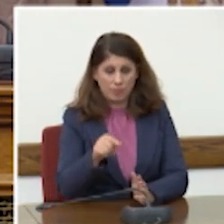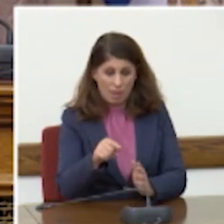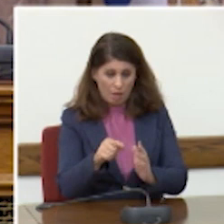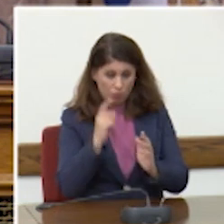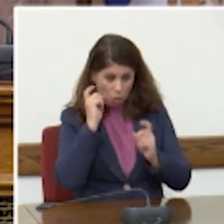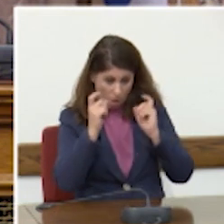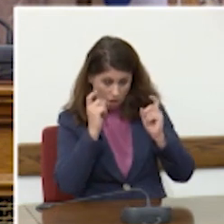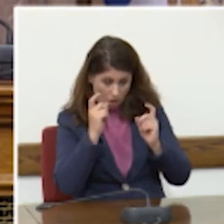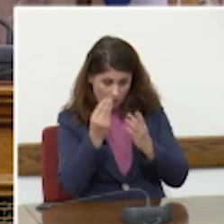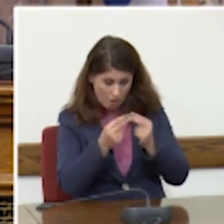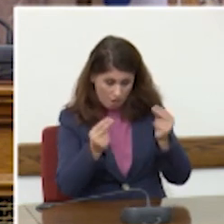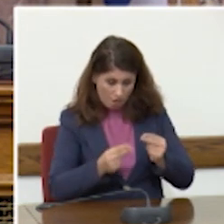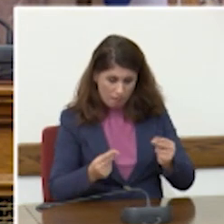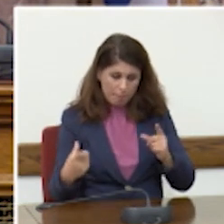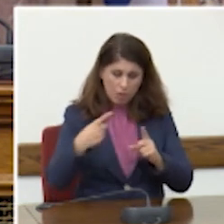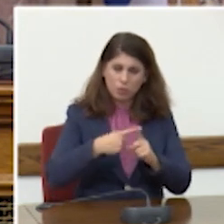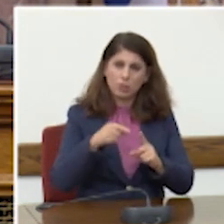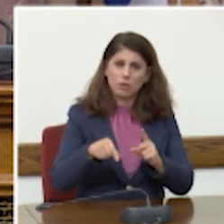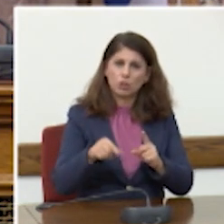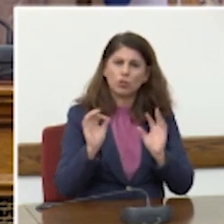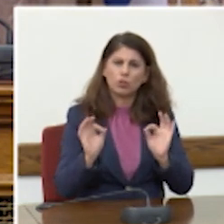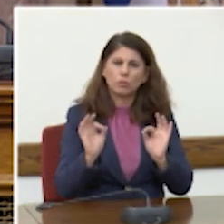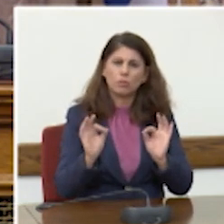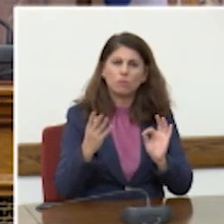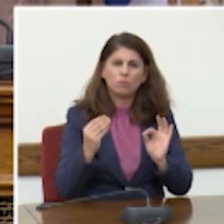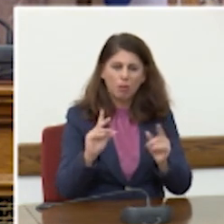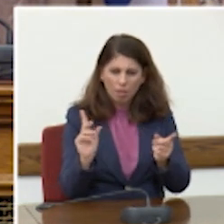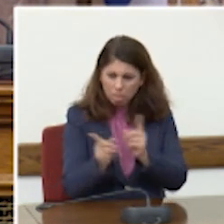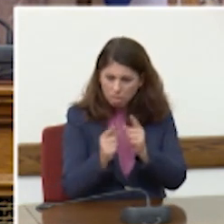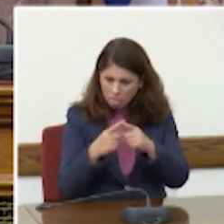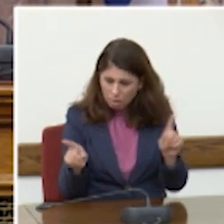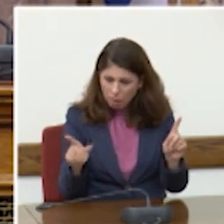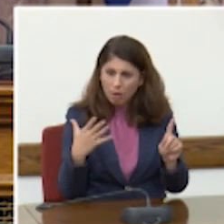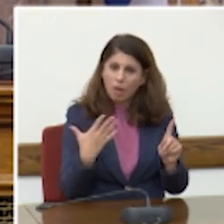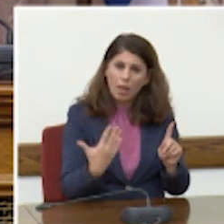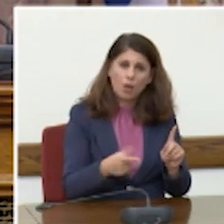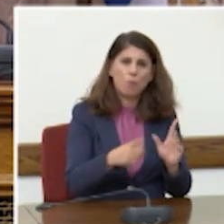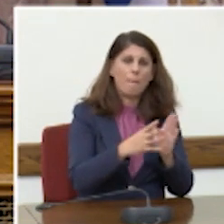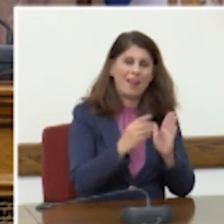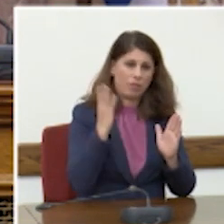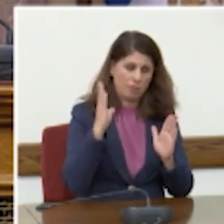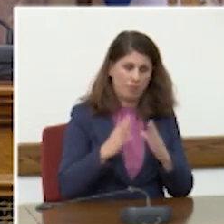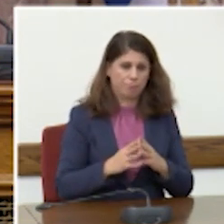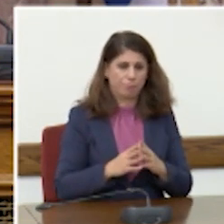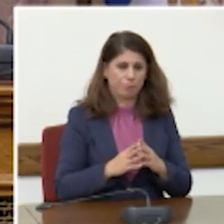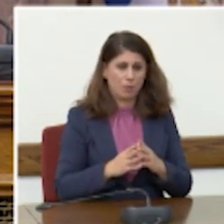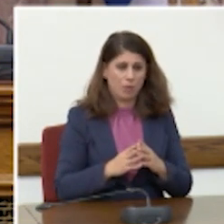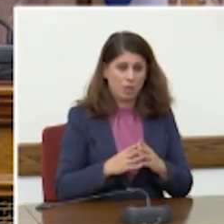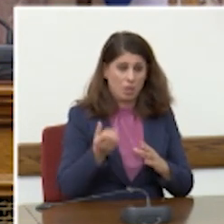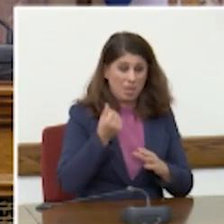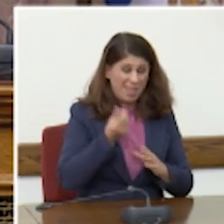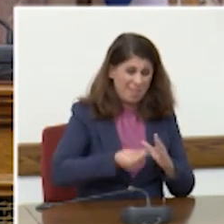το χαρακτηριστικό πολλών αντιφάσεων. Έχουμε για παράδειγμα υπερπληθισμό